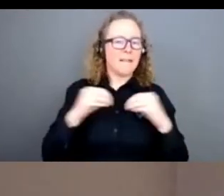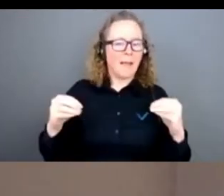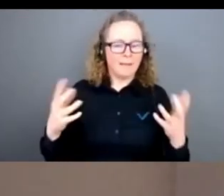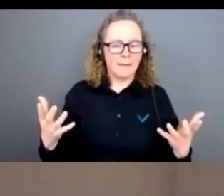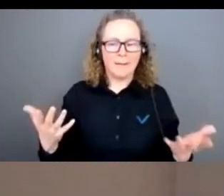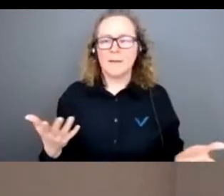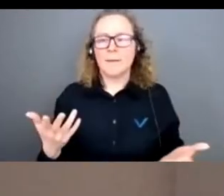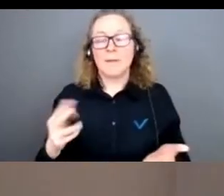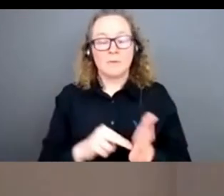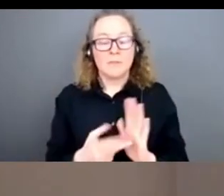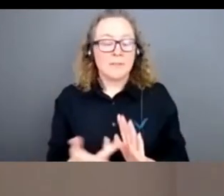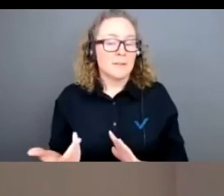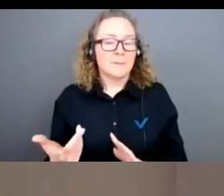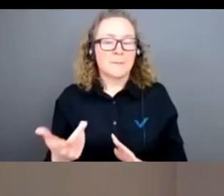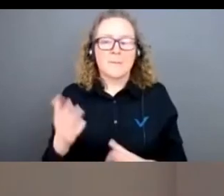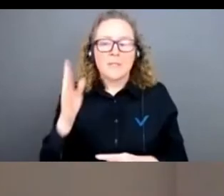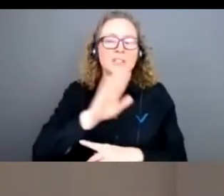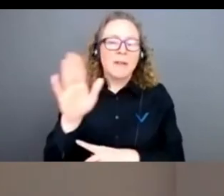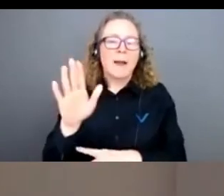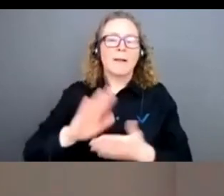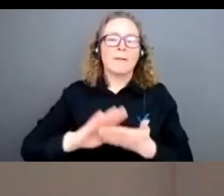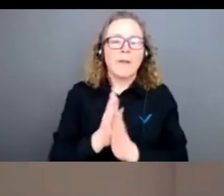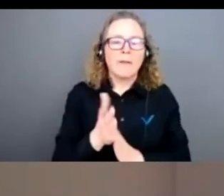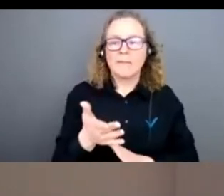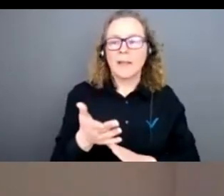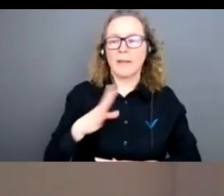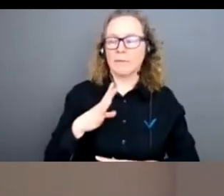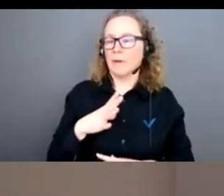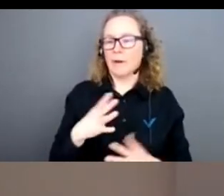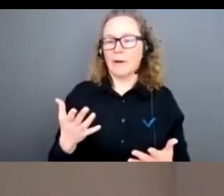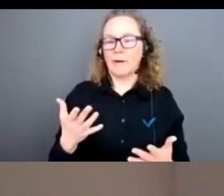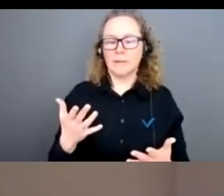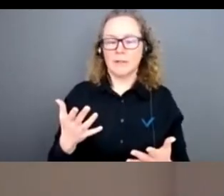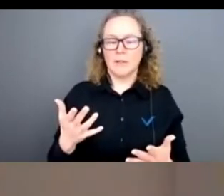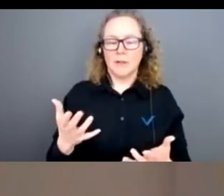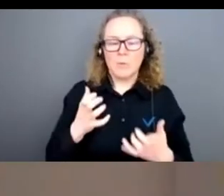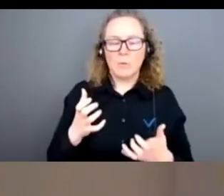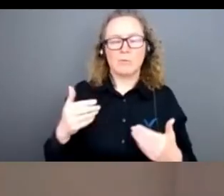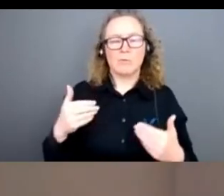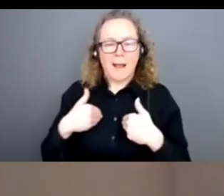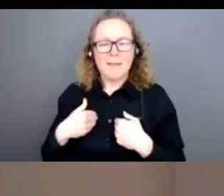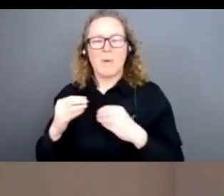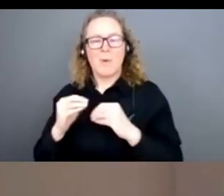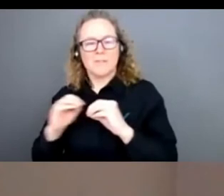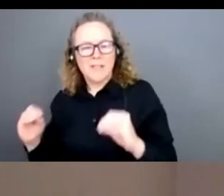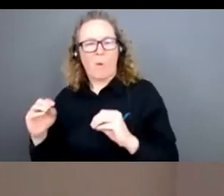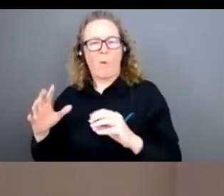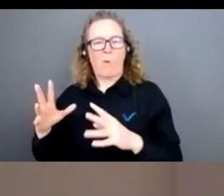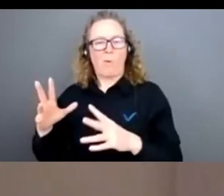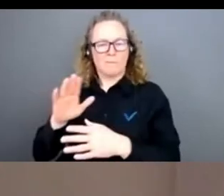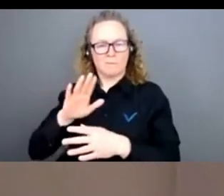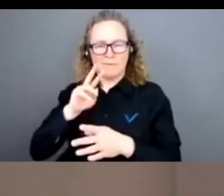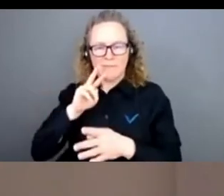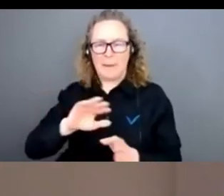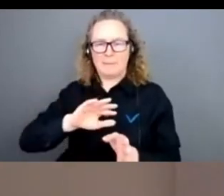gens qui… Alors, ils sont tous en général les véganes abolitionnistes, mais certains sont plus étapistes que d'autres. On a des gens qui vont prôner, qui vont s